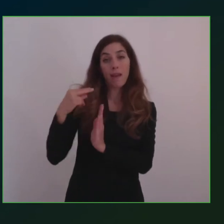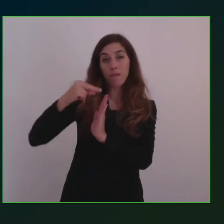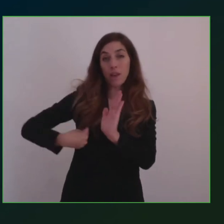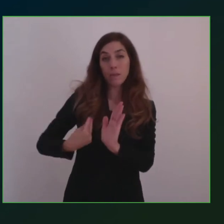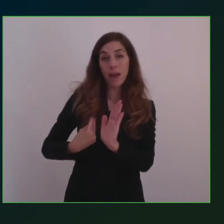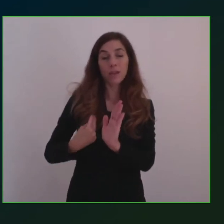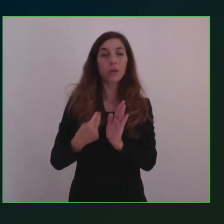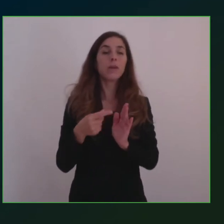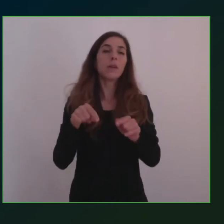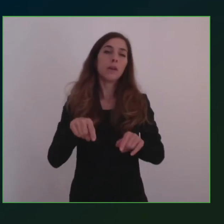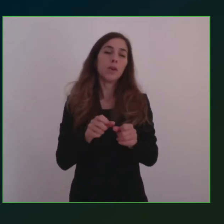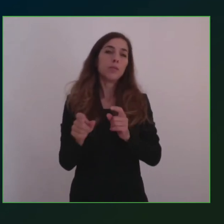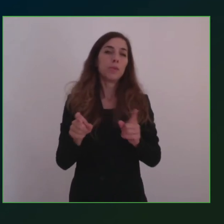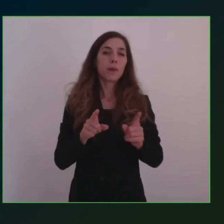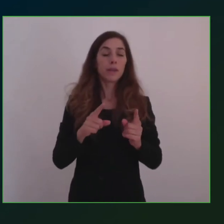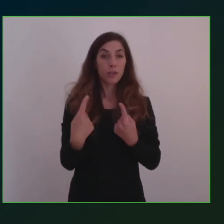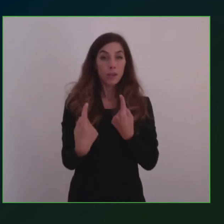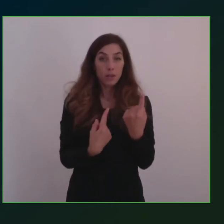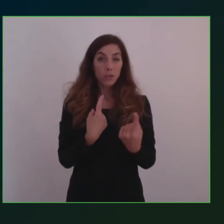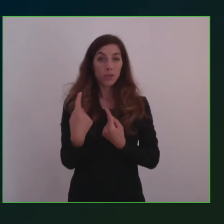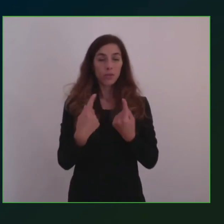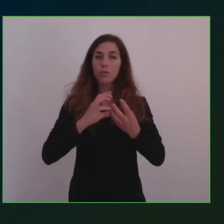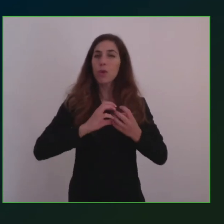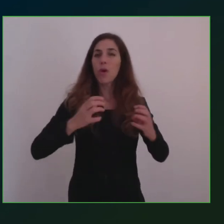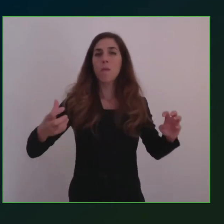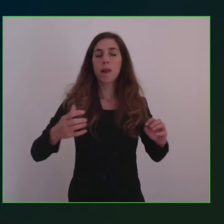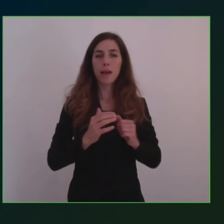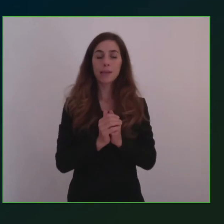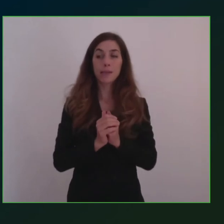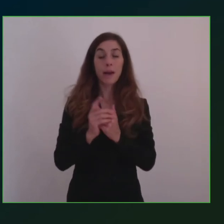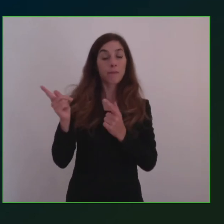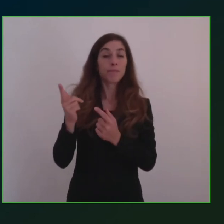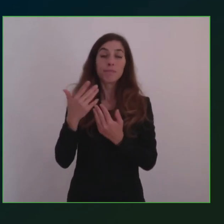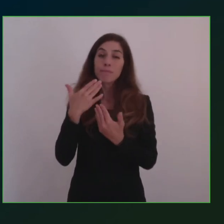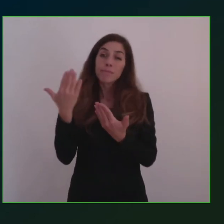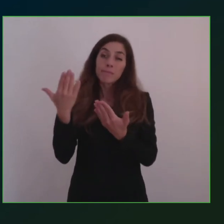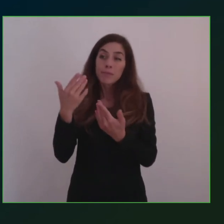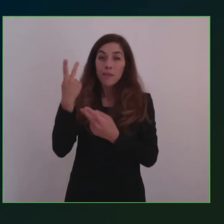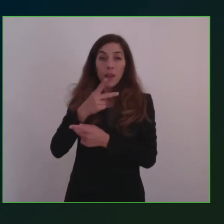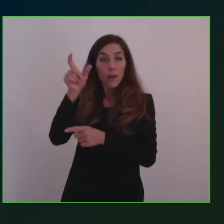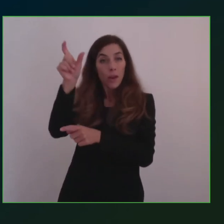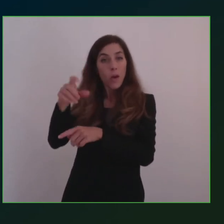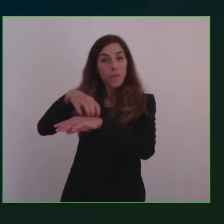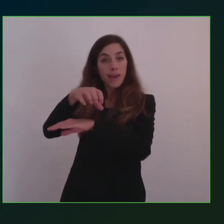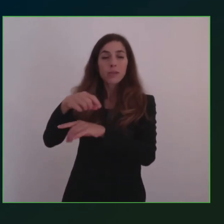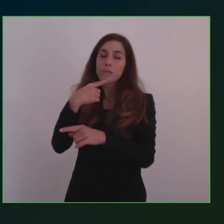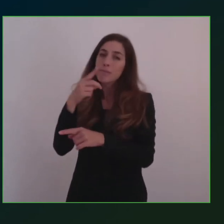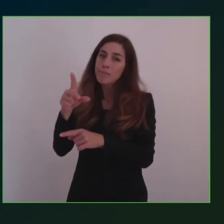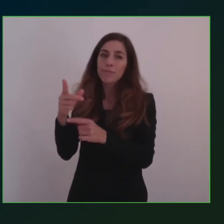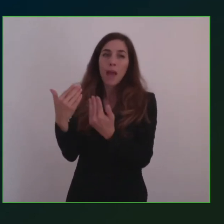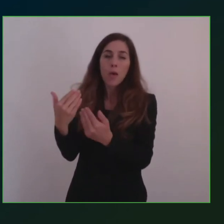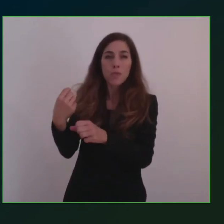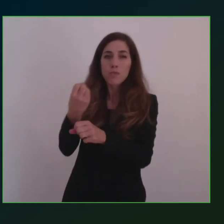complessa e quindi il Ministro è più che giustificato, gli auguriamo il buon lavoro, speriamo di raggiungerci durante queste